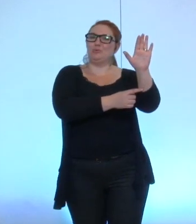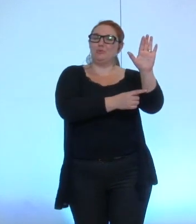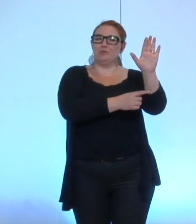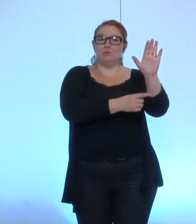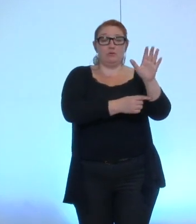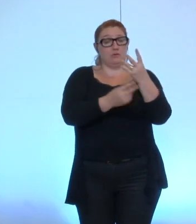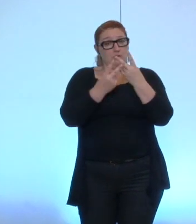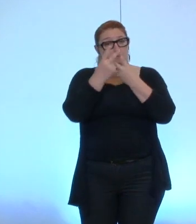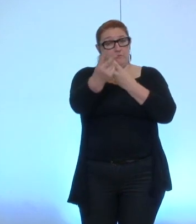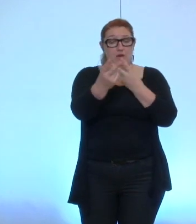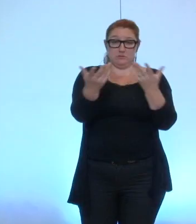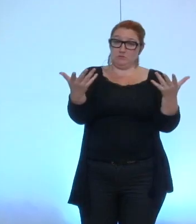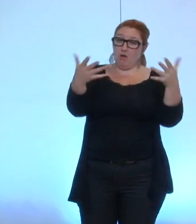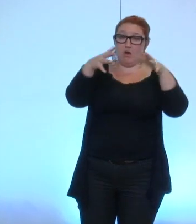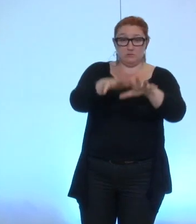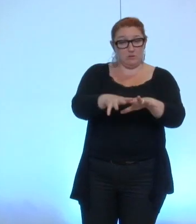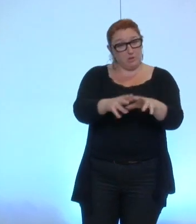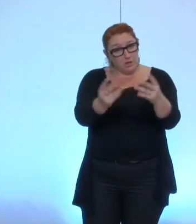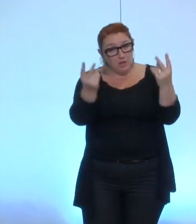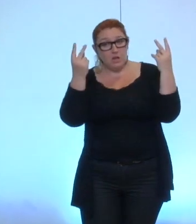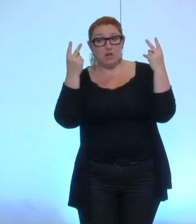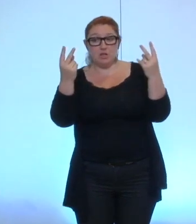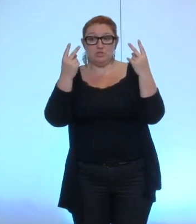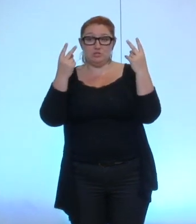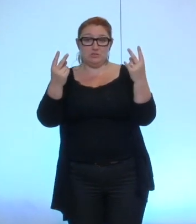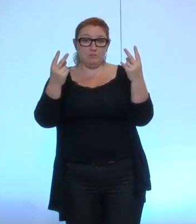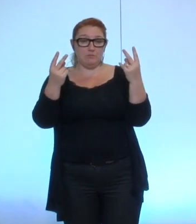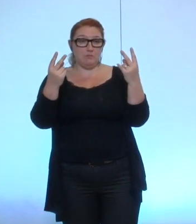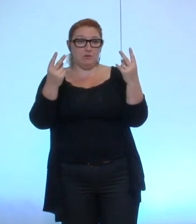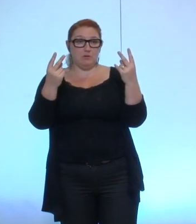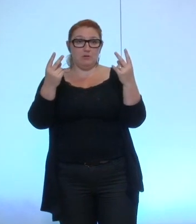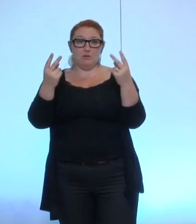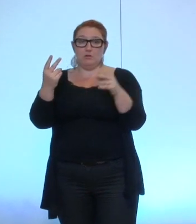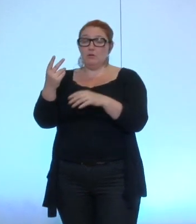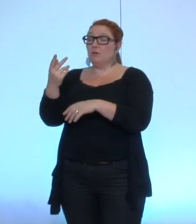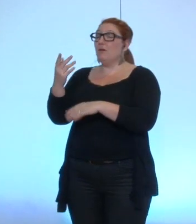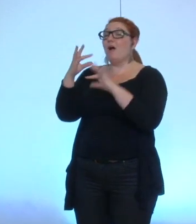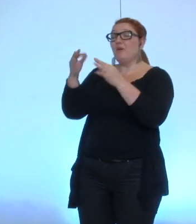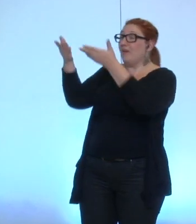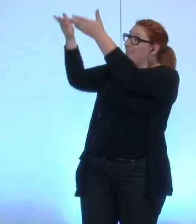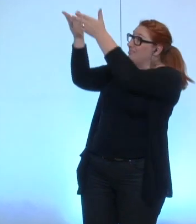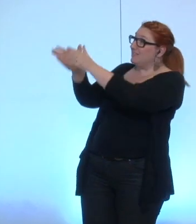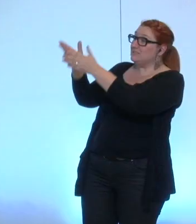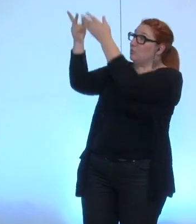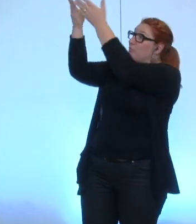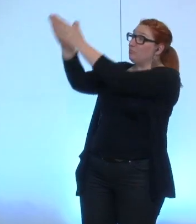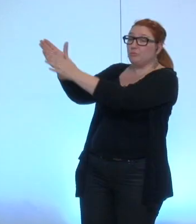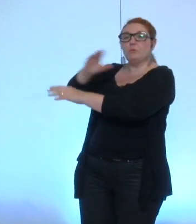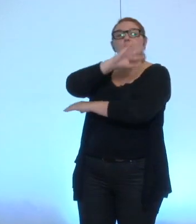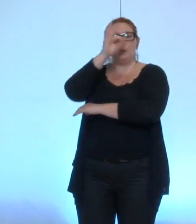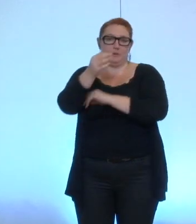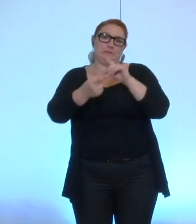des décisions qui sont prises au casin du conseil communautaire oui c'est important c'est un principe que nous proposons de poser